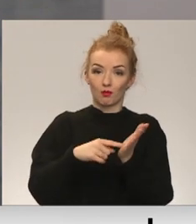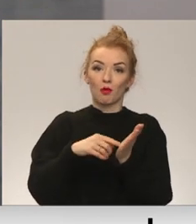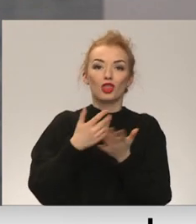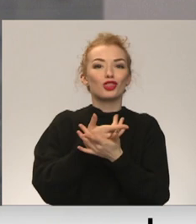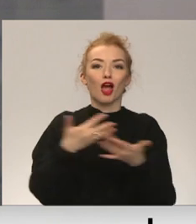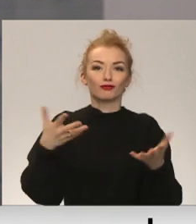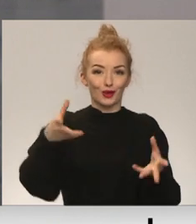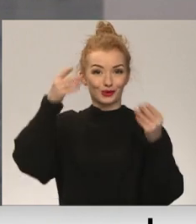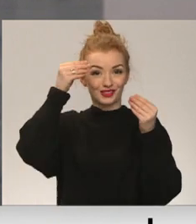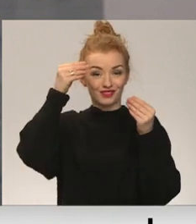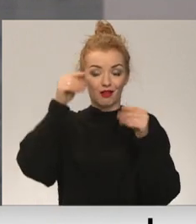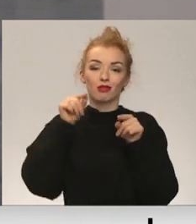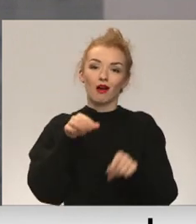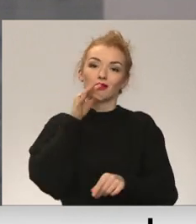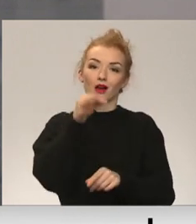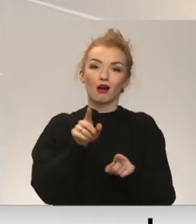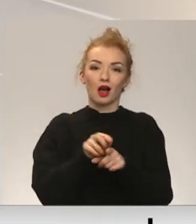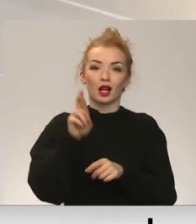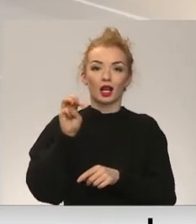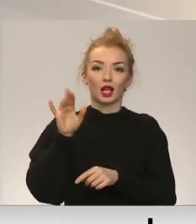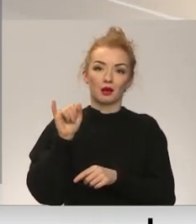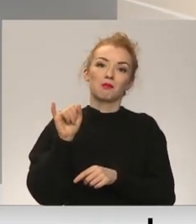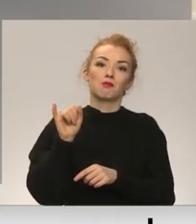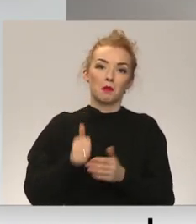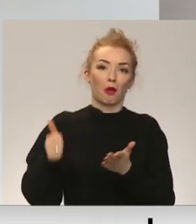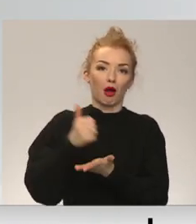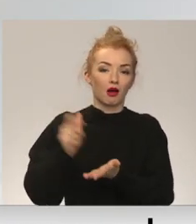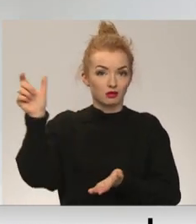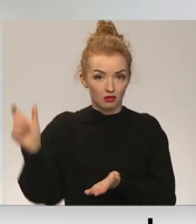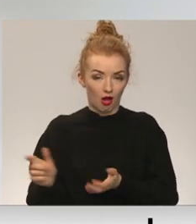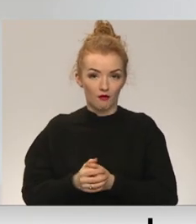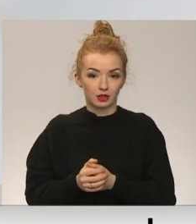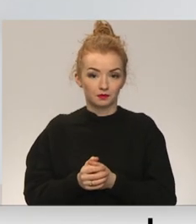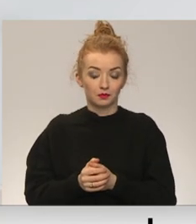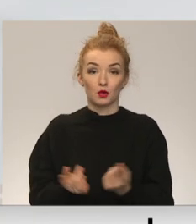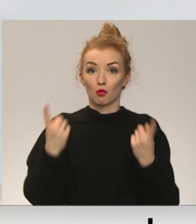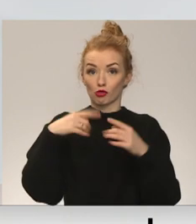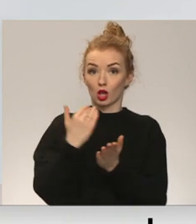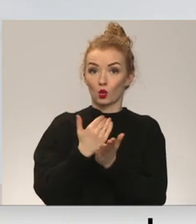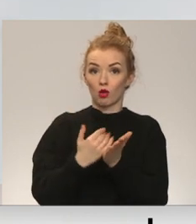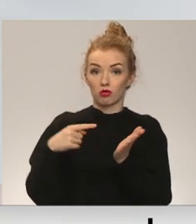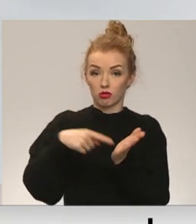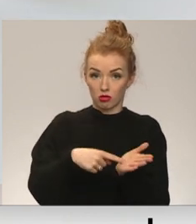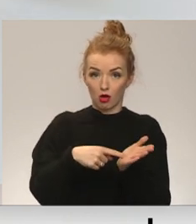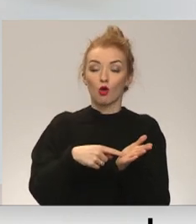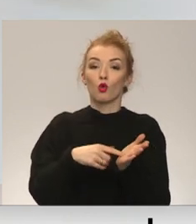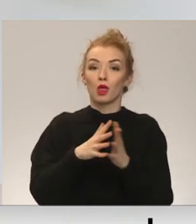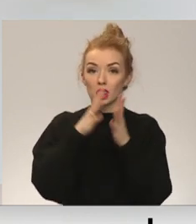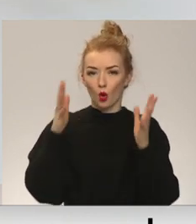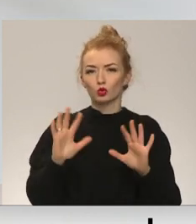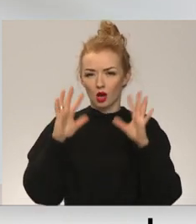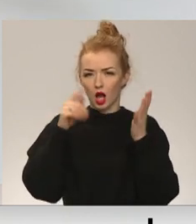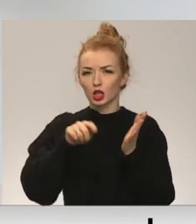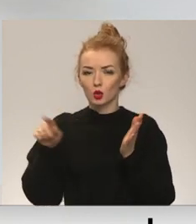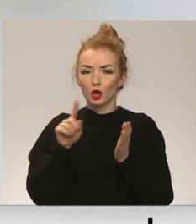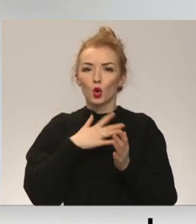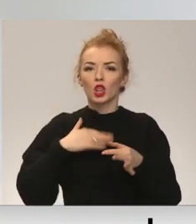interpretēt, norādā arī Rīmija Latvija runas vīrsjūris Šlejers. Viņš skaidroja, ka spēka esošais regulējums daudzos gadījumos ir sarežģīti